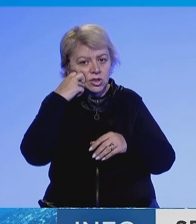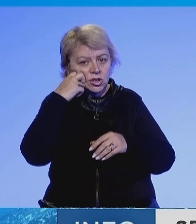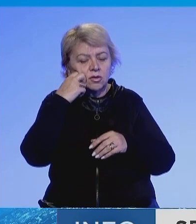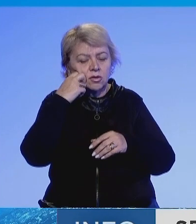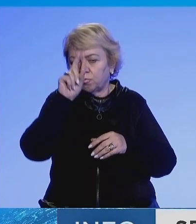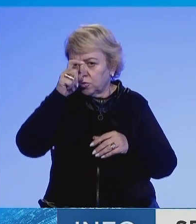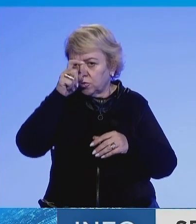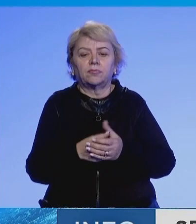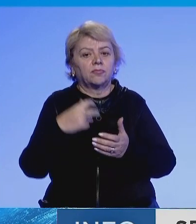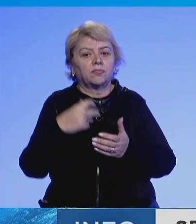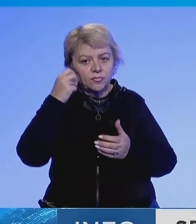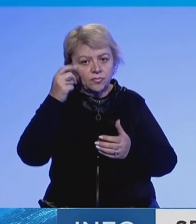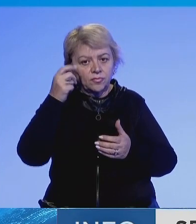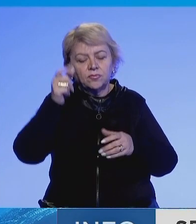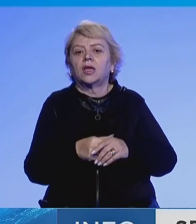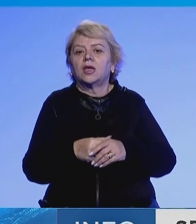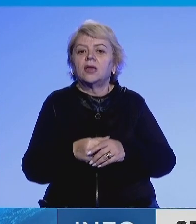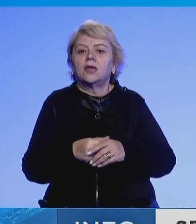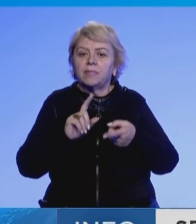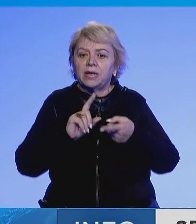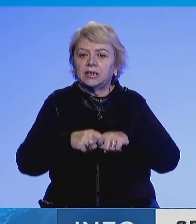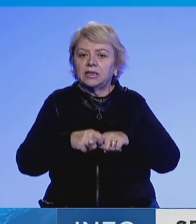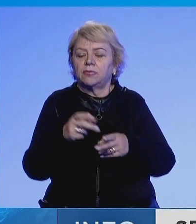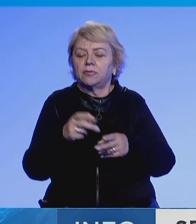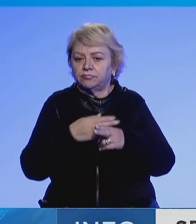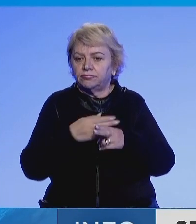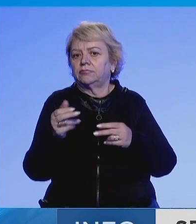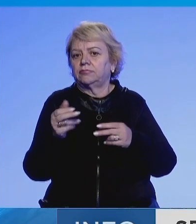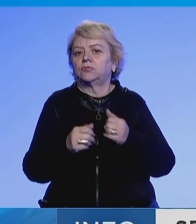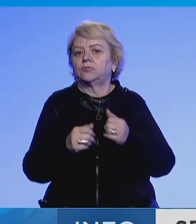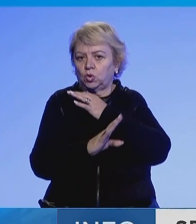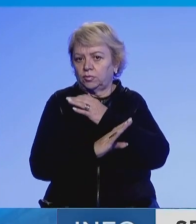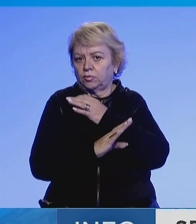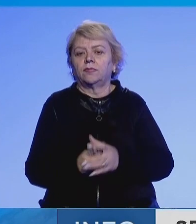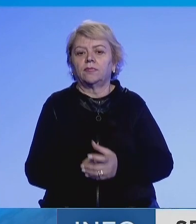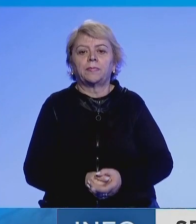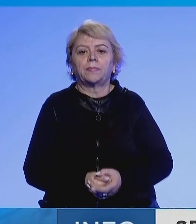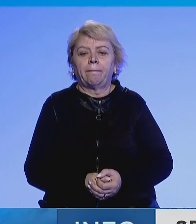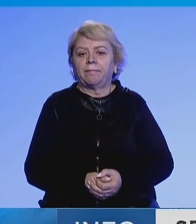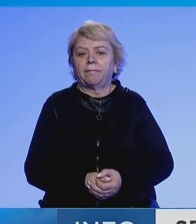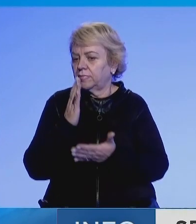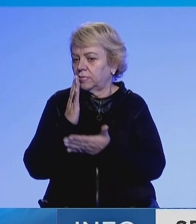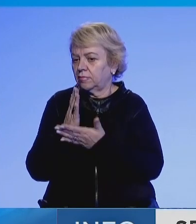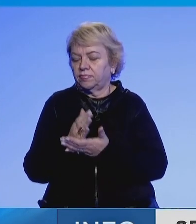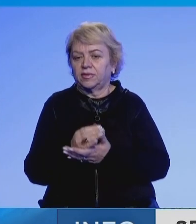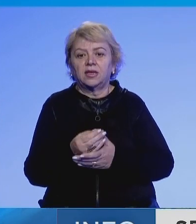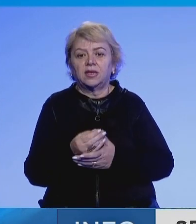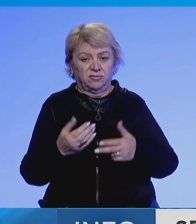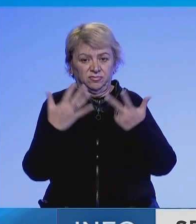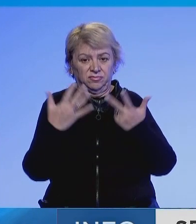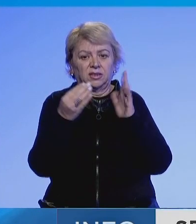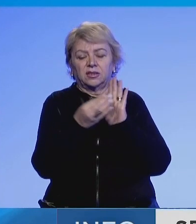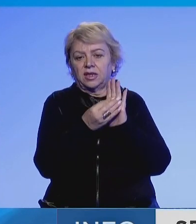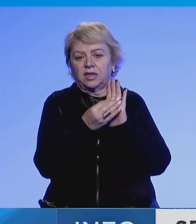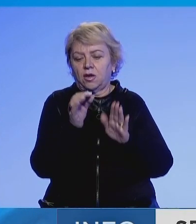shëqeri, kristallor, produkte të higjenes personale, lendet e druarit për djegje. Gjithashtu në nëjnë tëtë, këti projekt